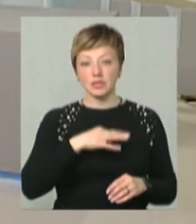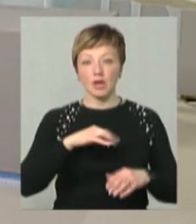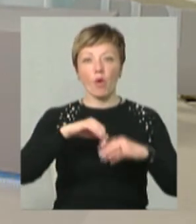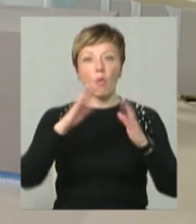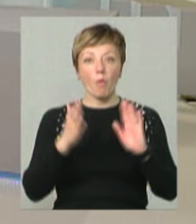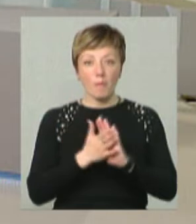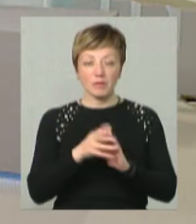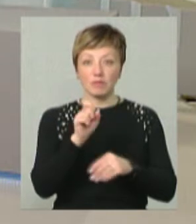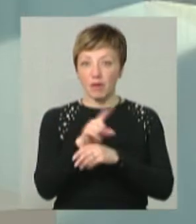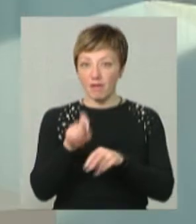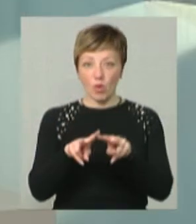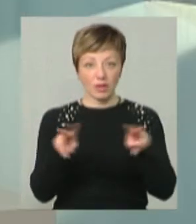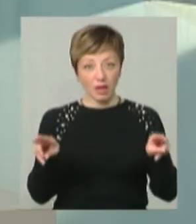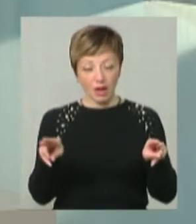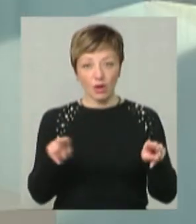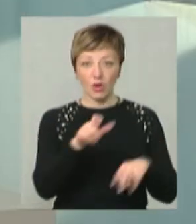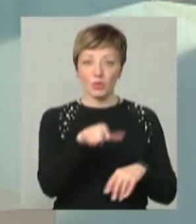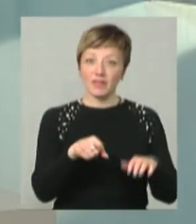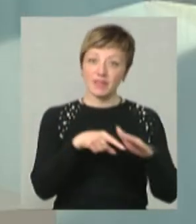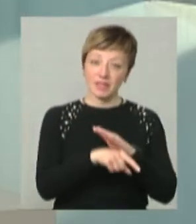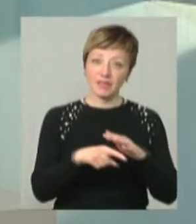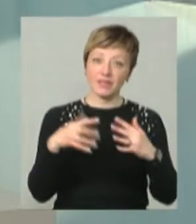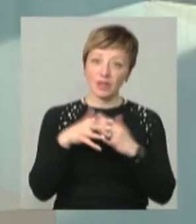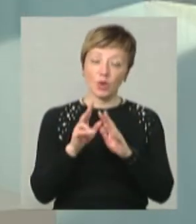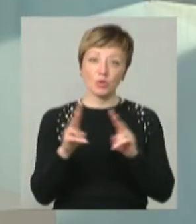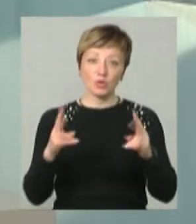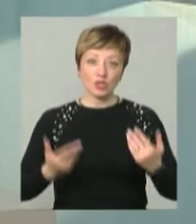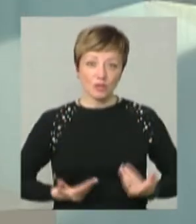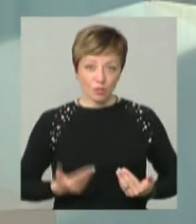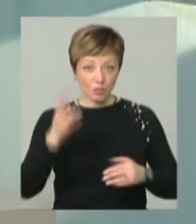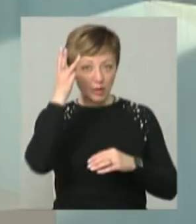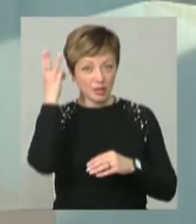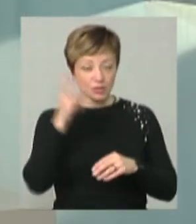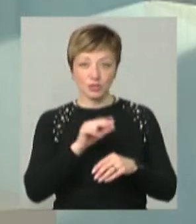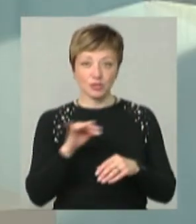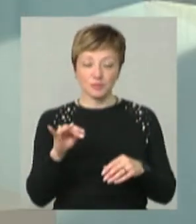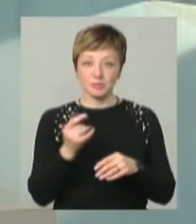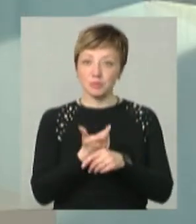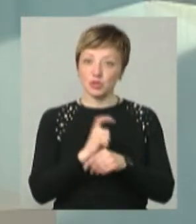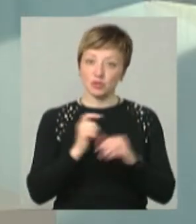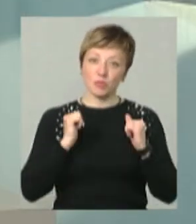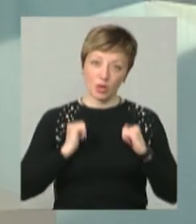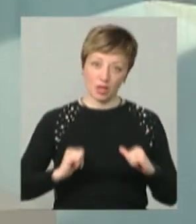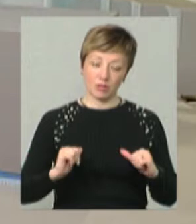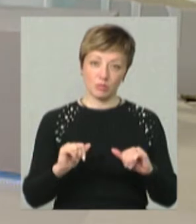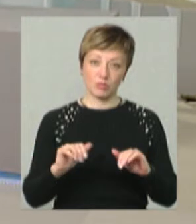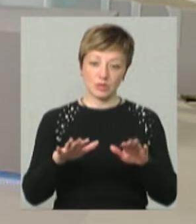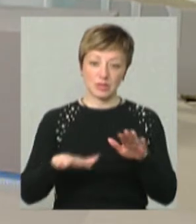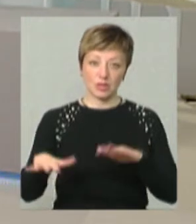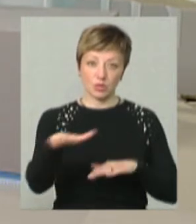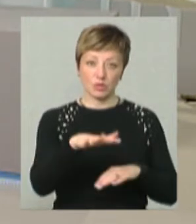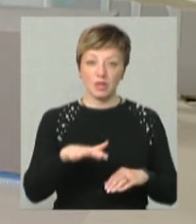він однаковий для людей, які змушені були втекти для війни і для тих, котрі живуть у Хмельницькому, у відносно спокійному